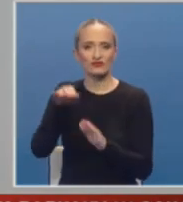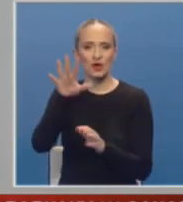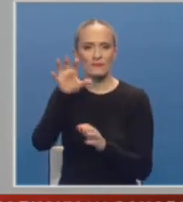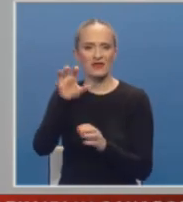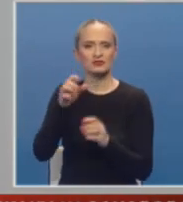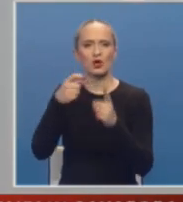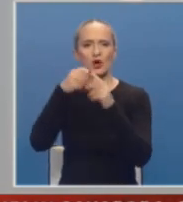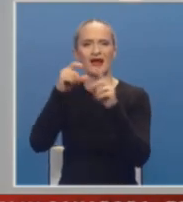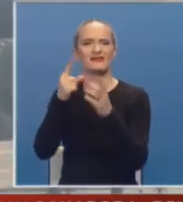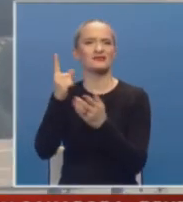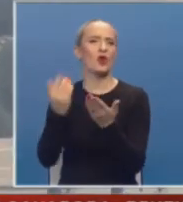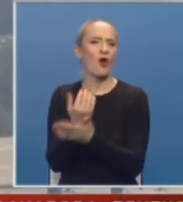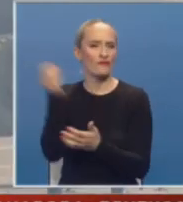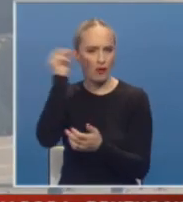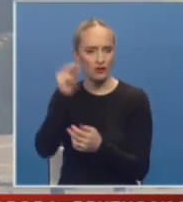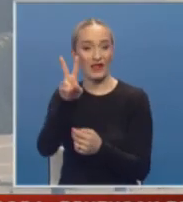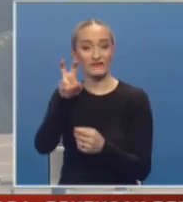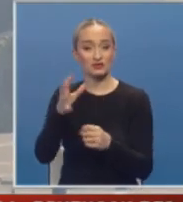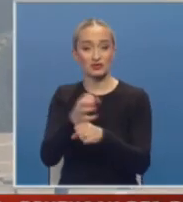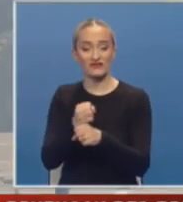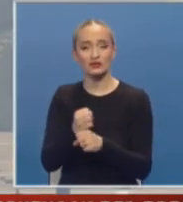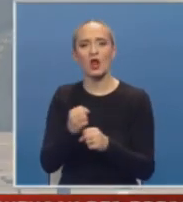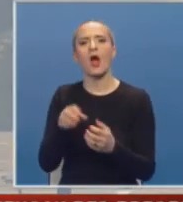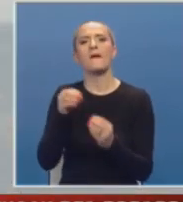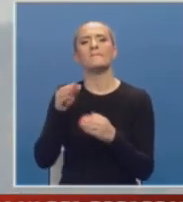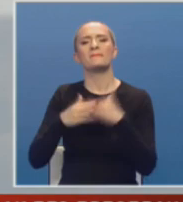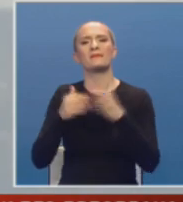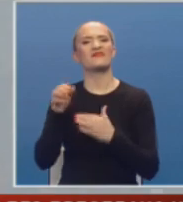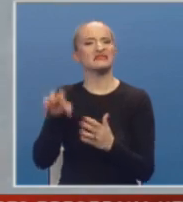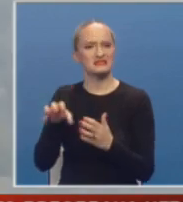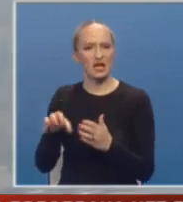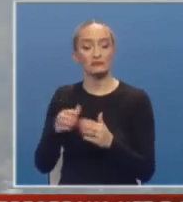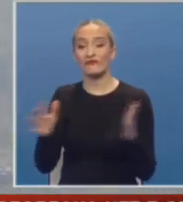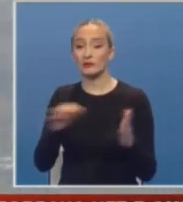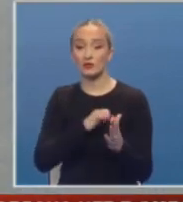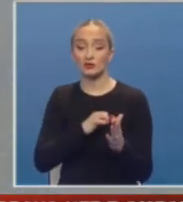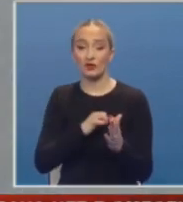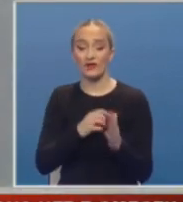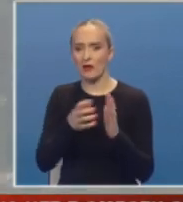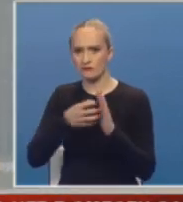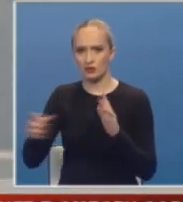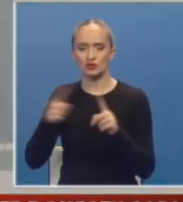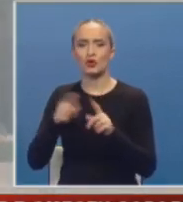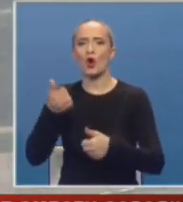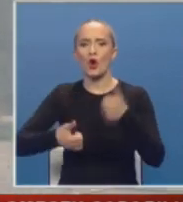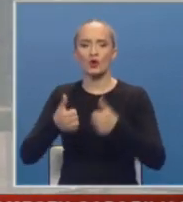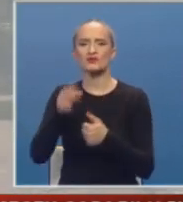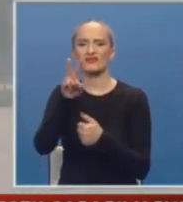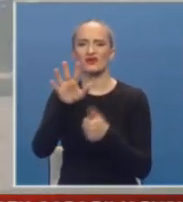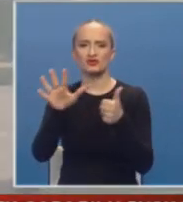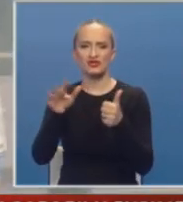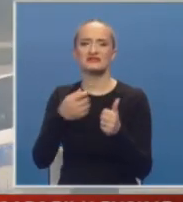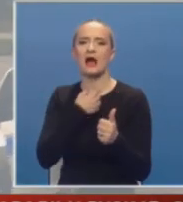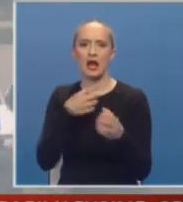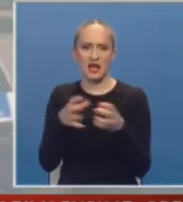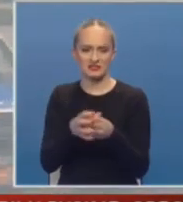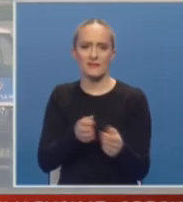ima više od 500 kadeta, od kojih je 200 završilo pripravnički staž. Zbog velikog interesovanja, produžen je i konkurs za